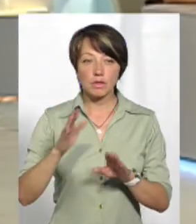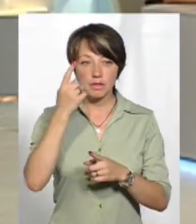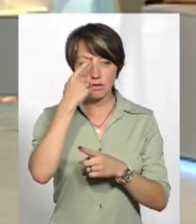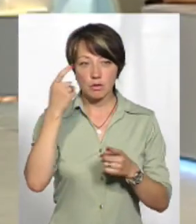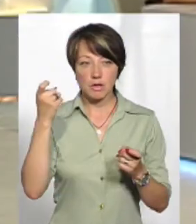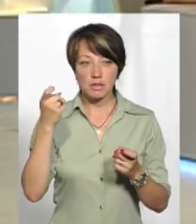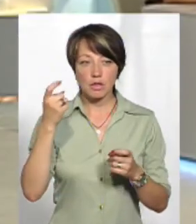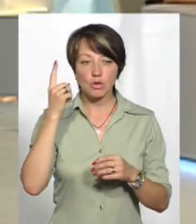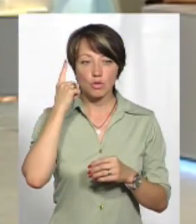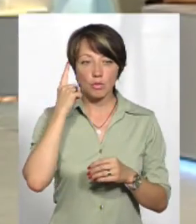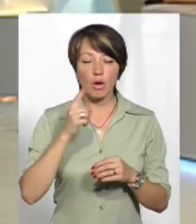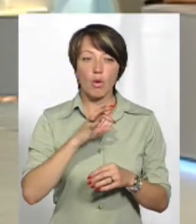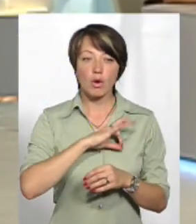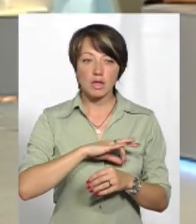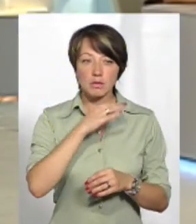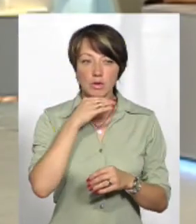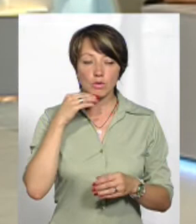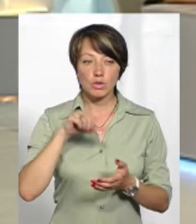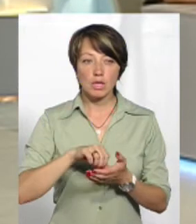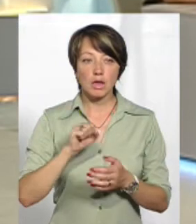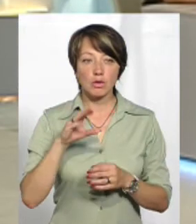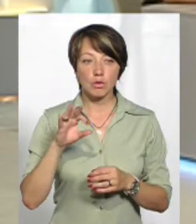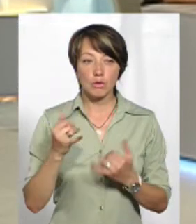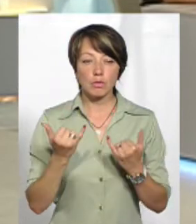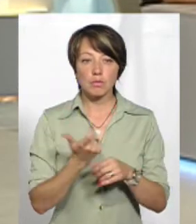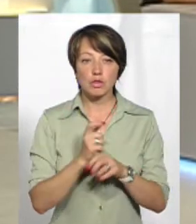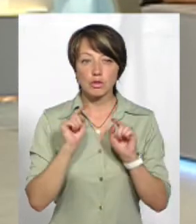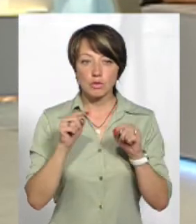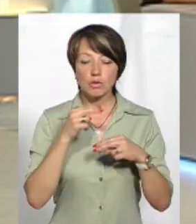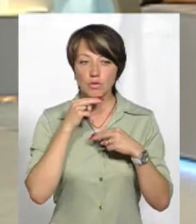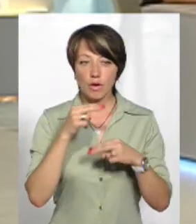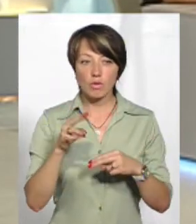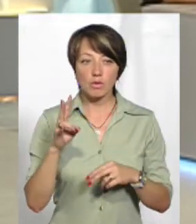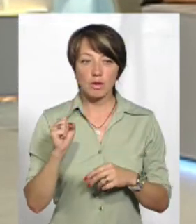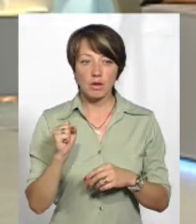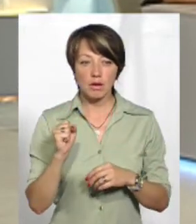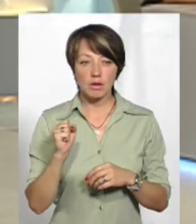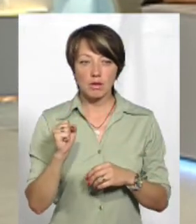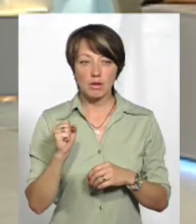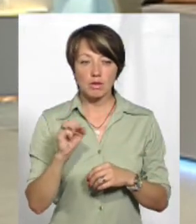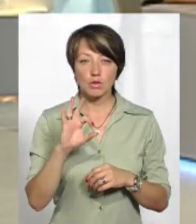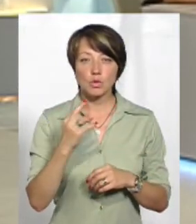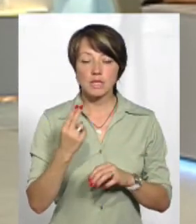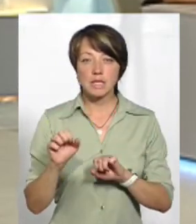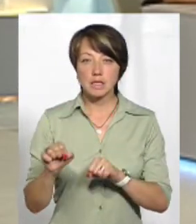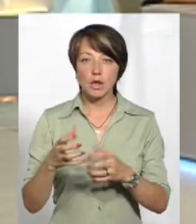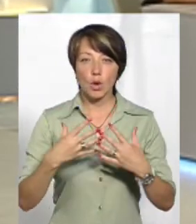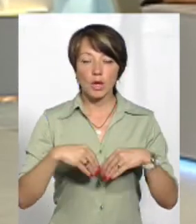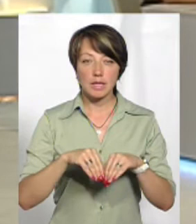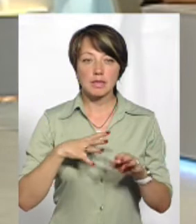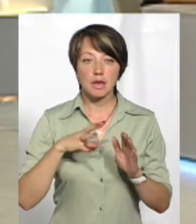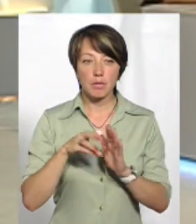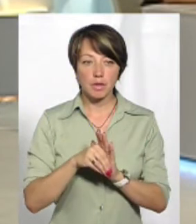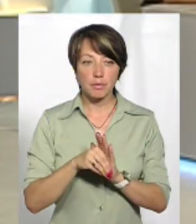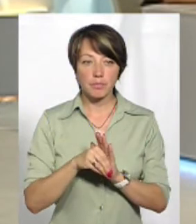інформацію. Я думаю, вона корисна для багатьох учасників АТО. Ми сьогодні більше сконцентруємо все ж таки на соціальному захисті родин